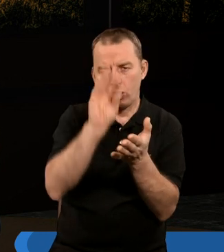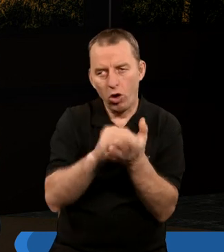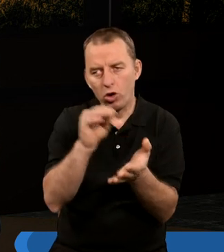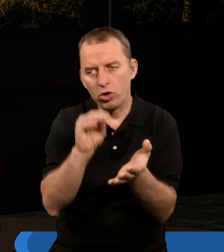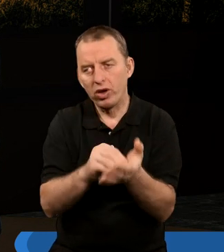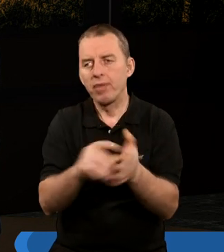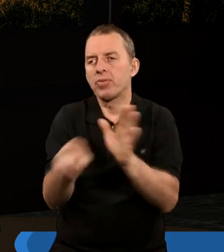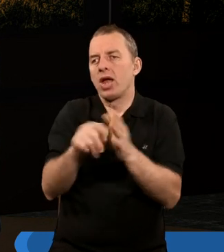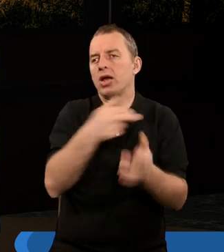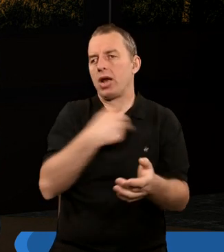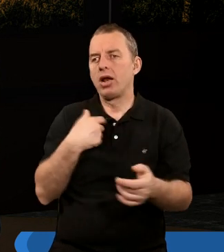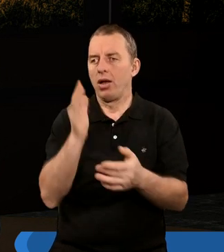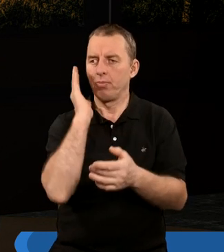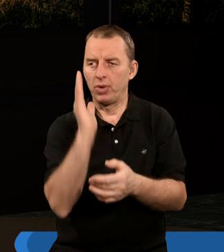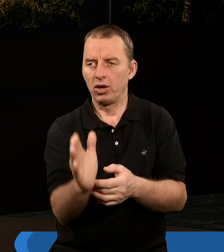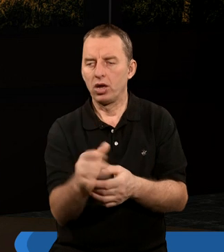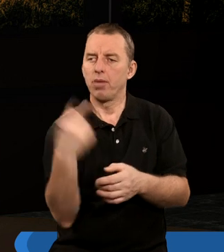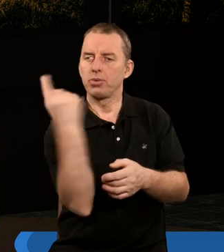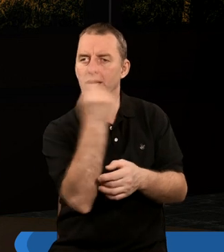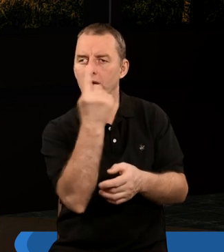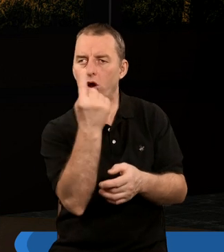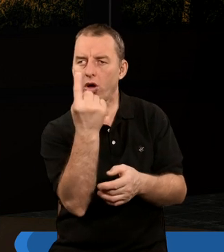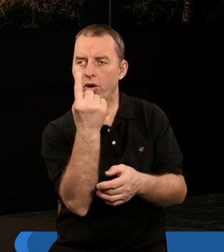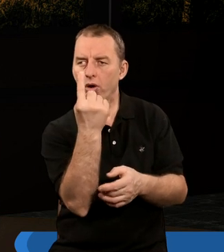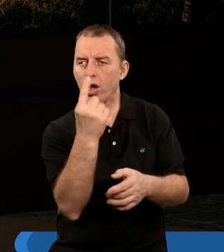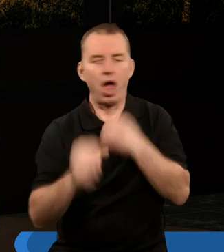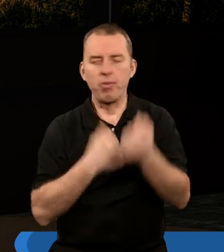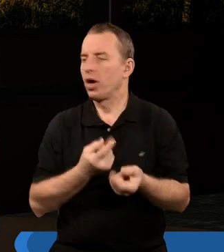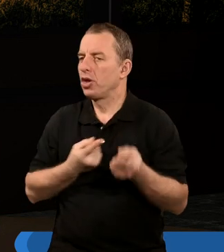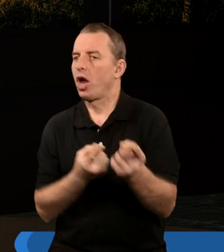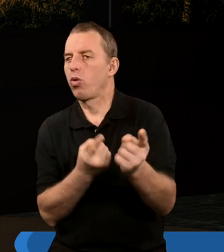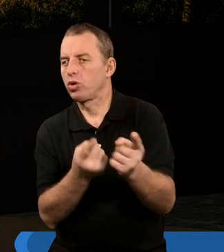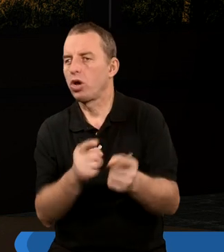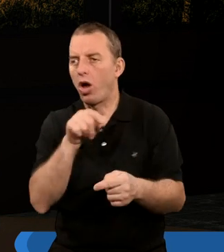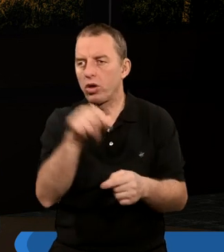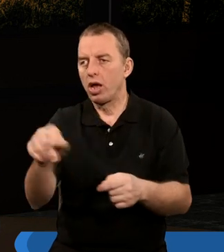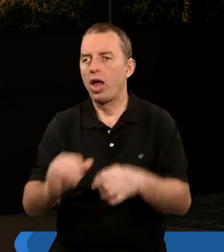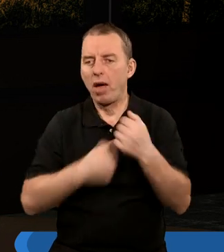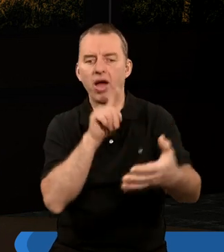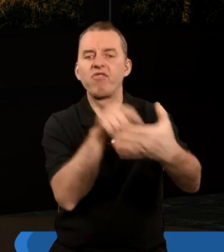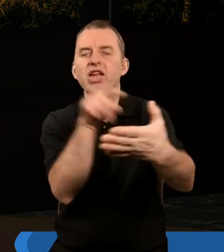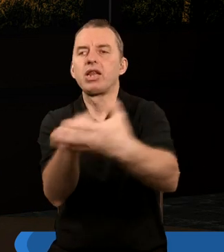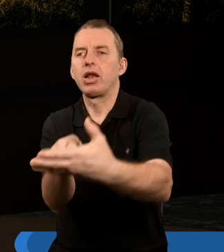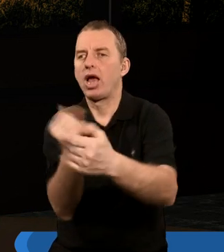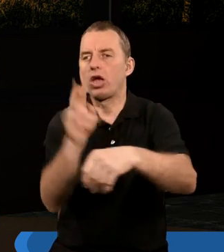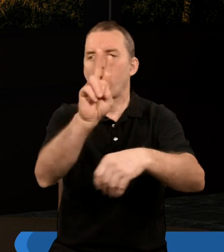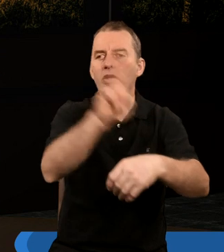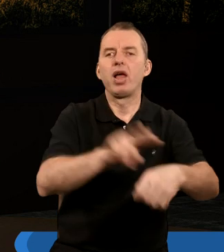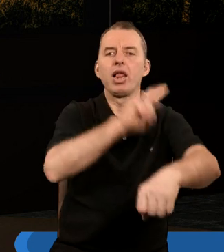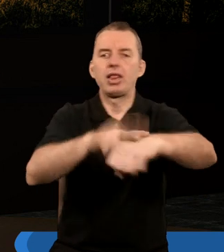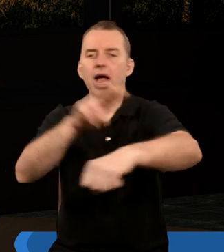dla nas dzisiaj pewną przestrogą, żeby nie kusić się o to, żeby wyznaczać jakiekolwiek